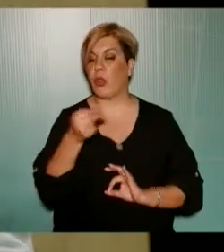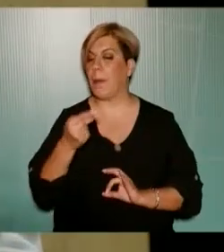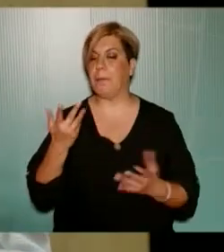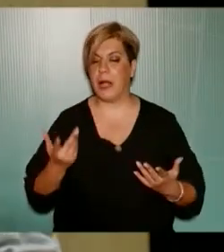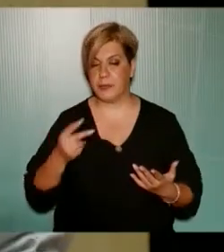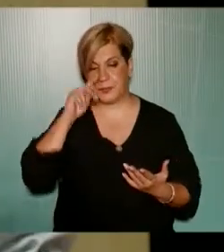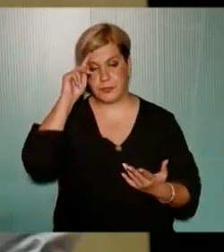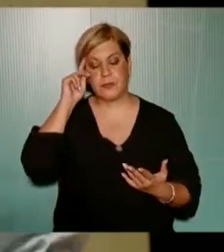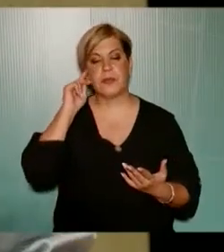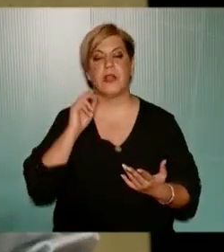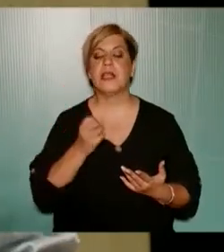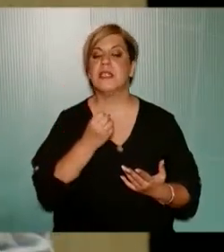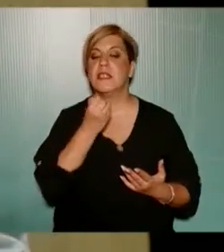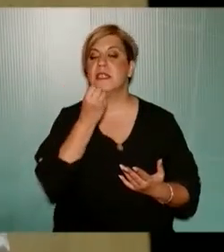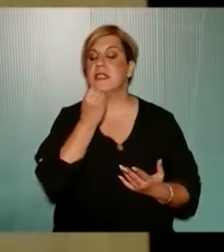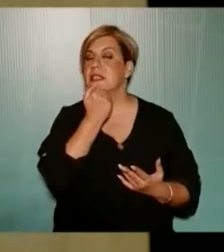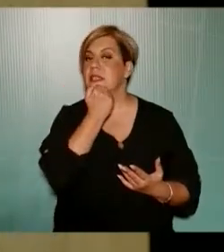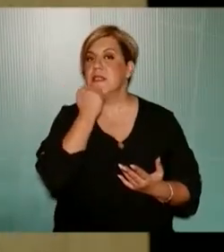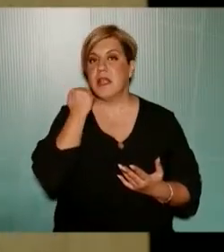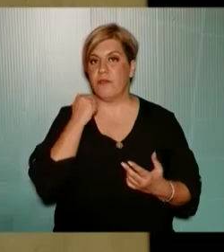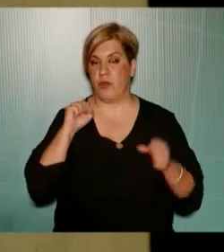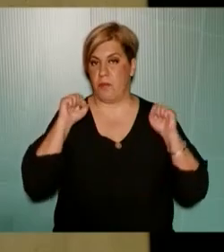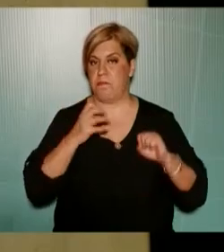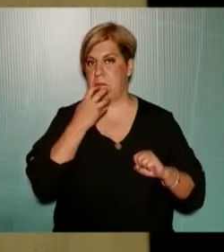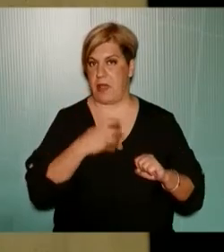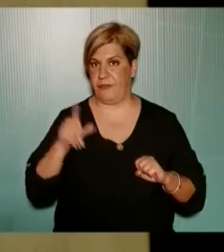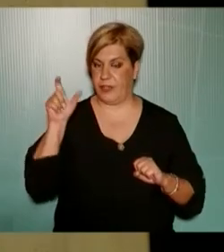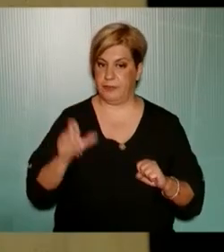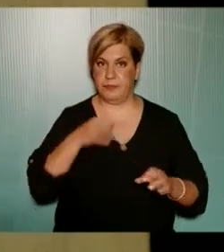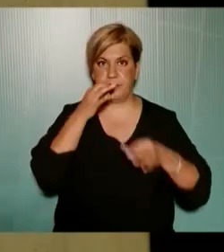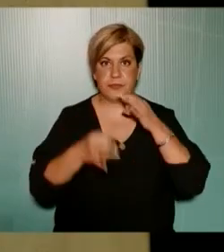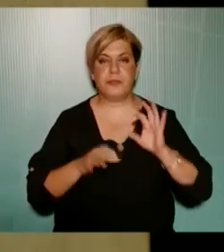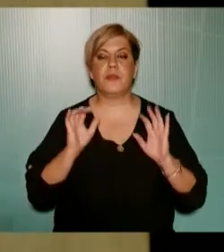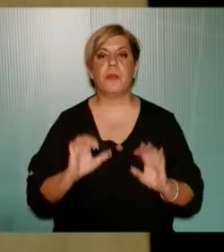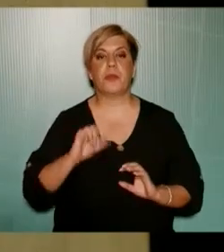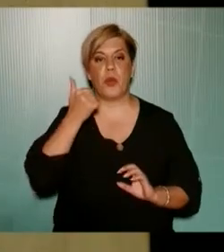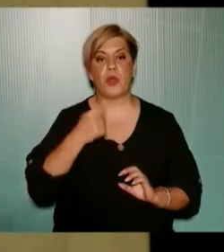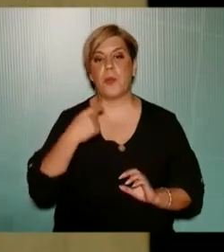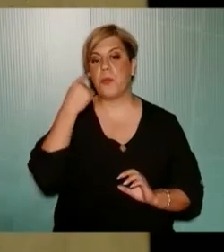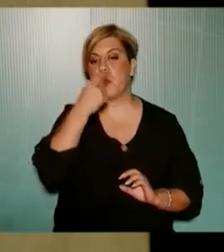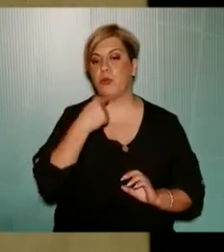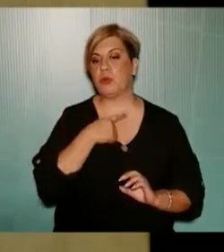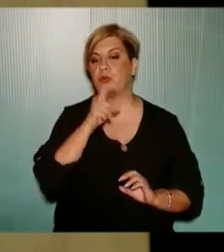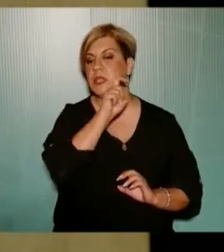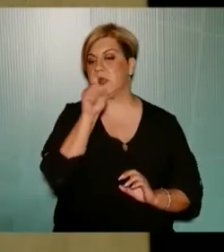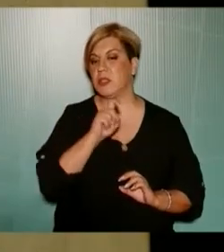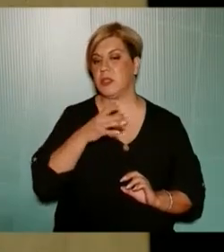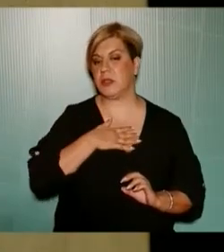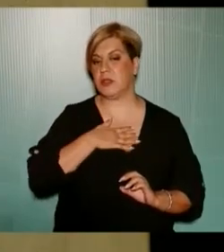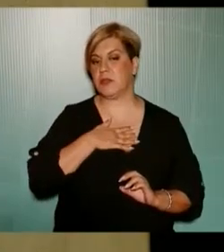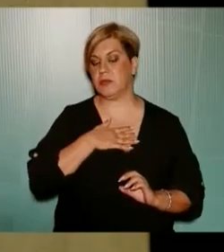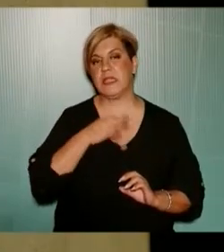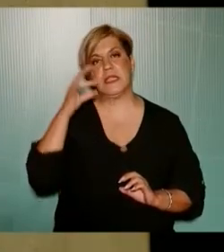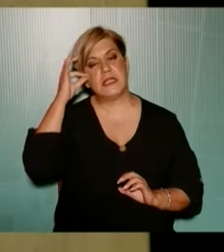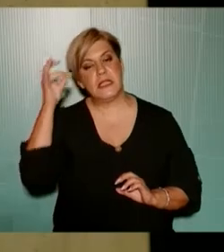των Στάβλων Παπάθη και θα αναφερθώ πρώτα στο προσωπικό βιώμα που τα έχει φέρει έτσι